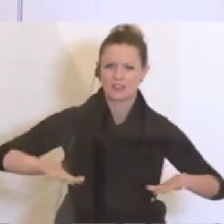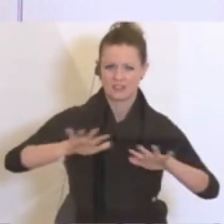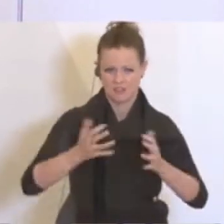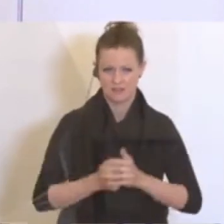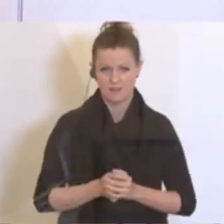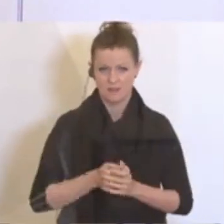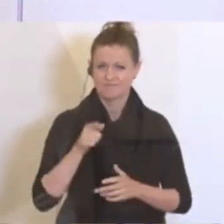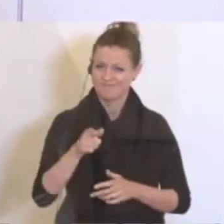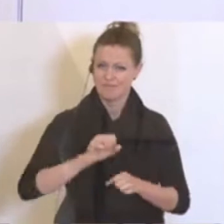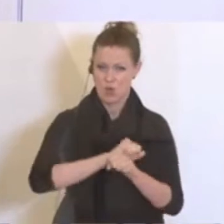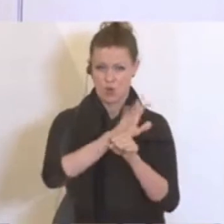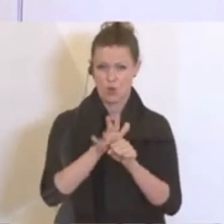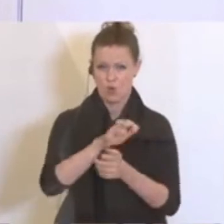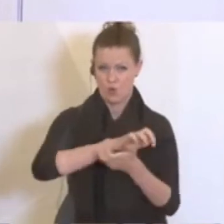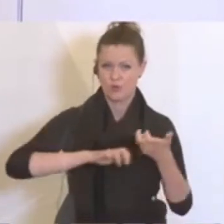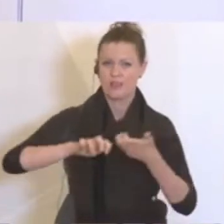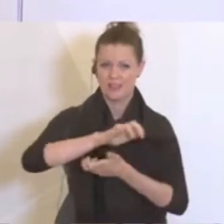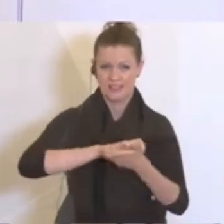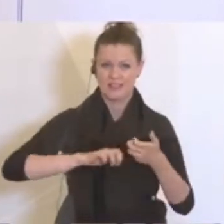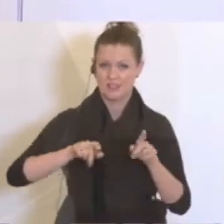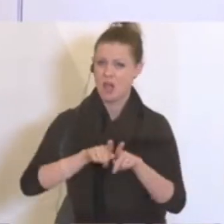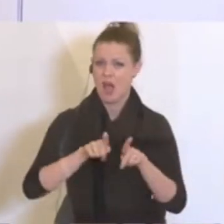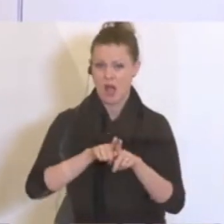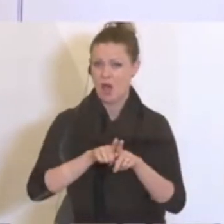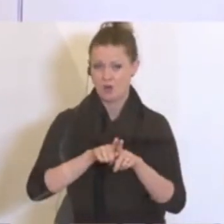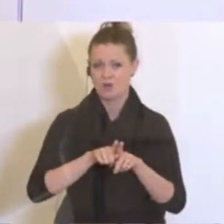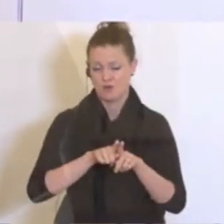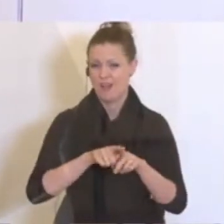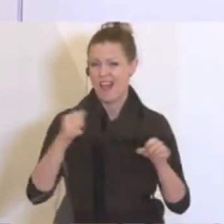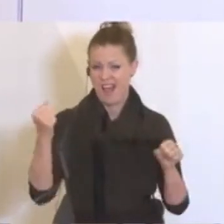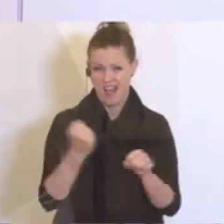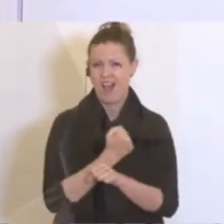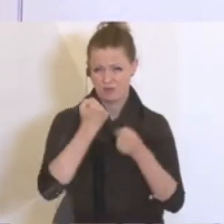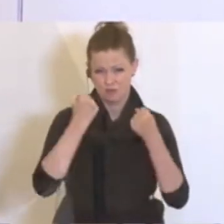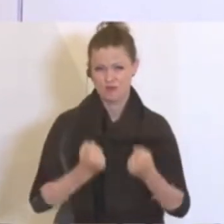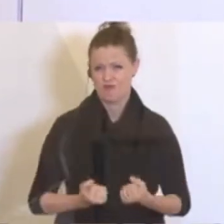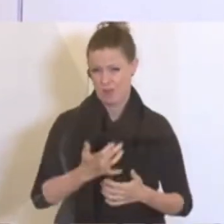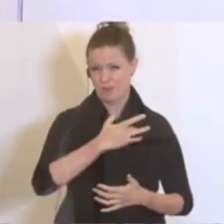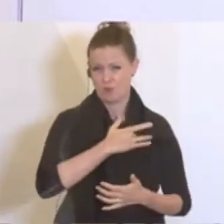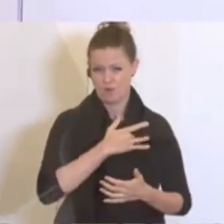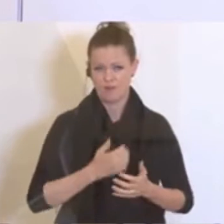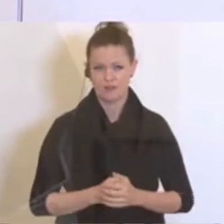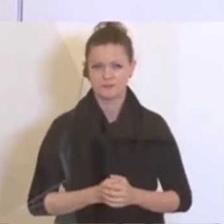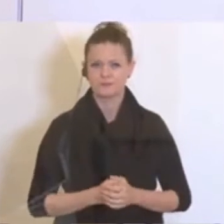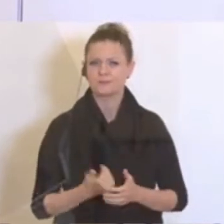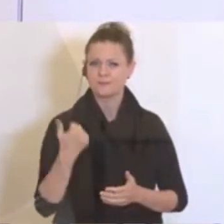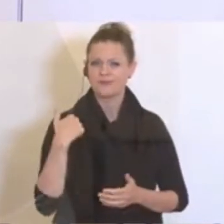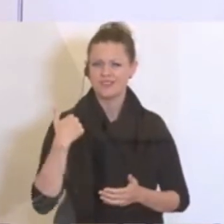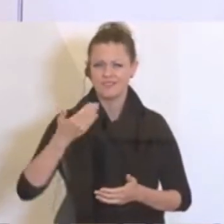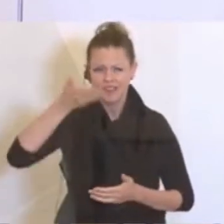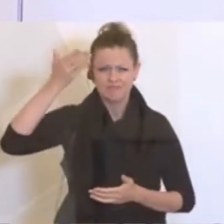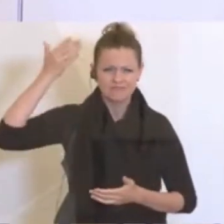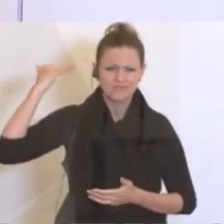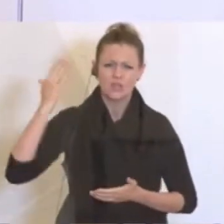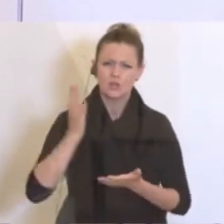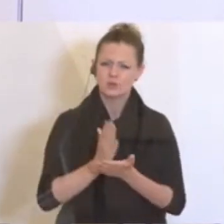Die sind ja von dieser Corona-Krise mit auch sehr hart und schwer getroffen. Da war es in der Vergangenheit schon eine